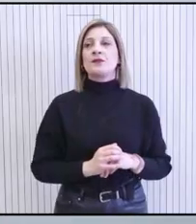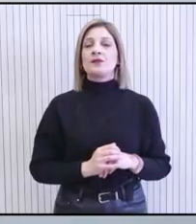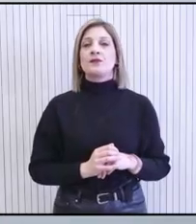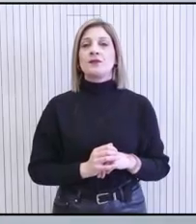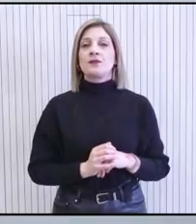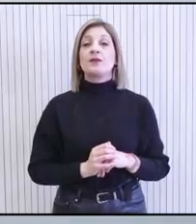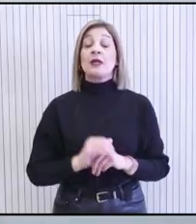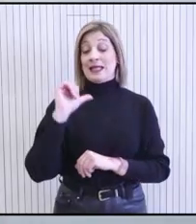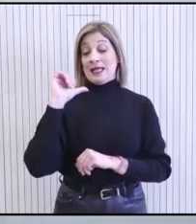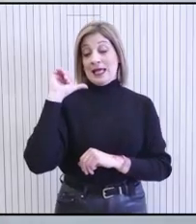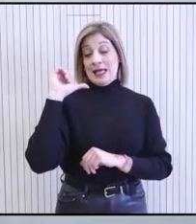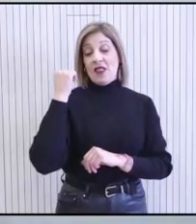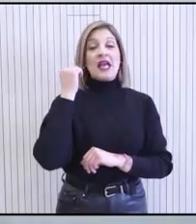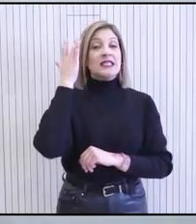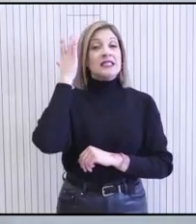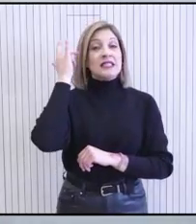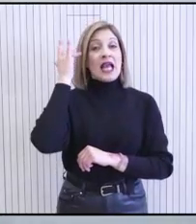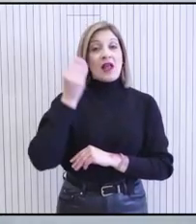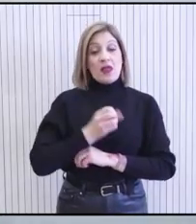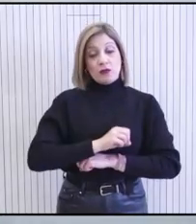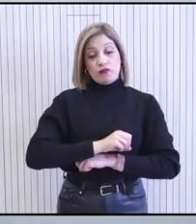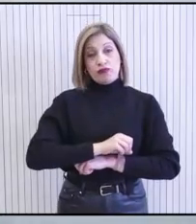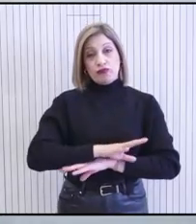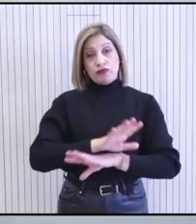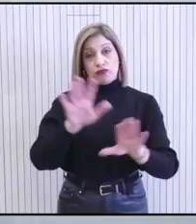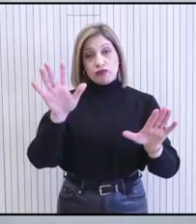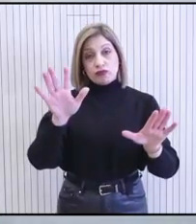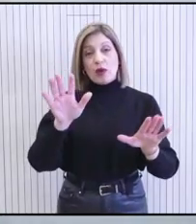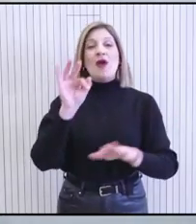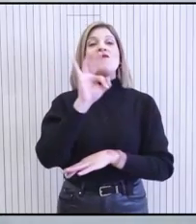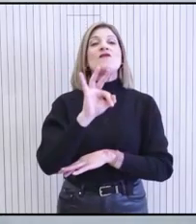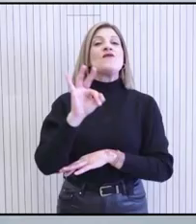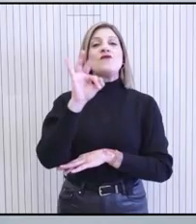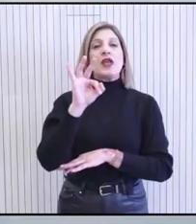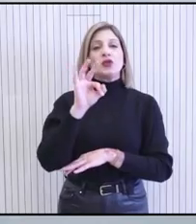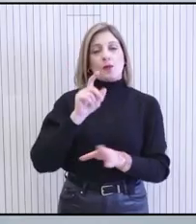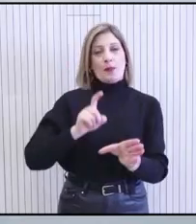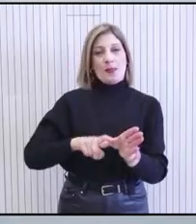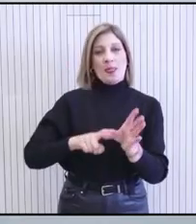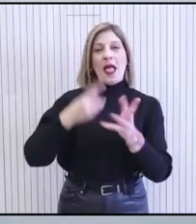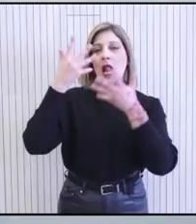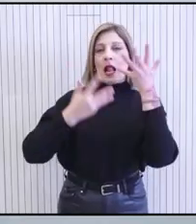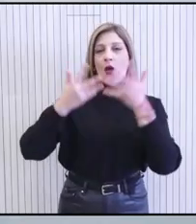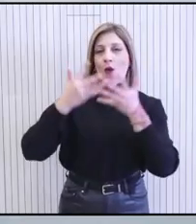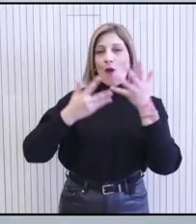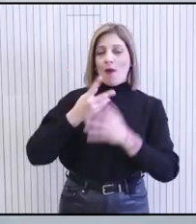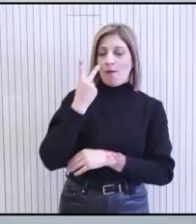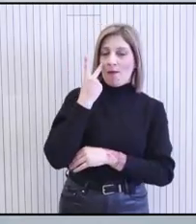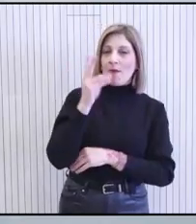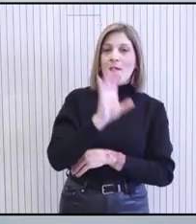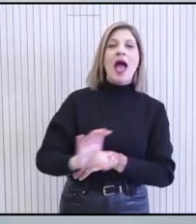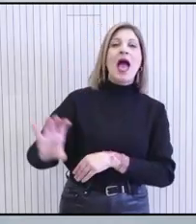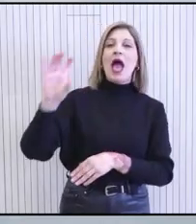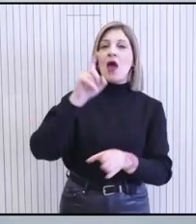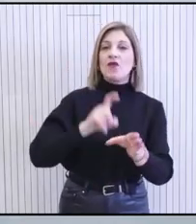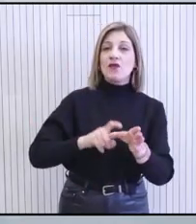Σε χθεσινή του έκθεση που δόθηκε στην δημοσιότητα, ο οίκος Fitch Ratings αναλύει τις οικονομικές εξελίξεις στην Ευρωπαϊκή Ένωση,